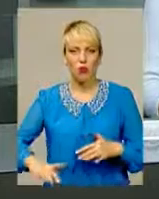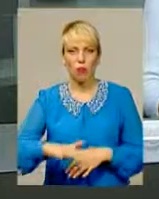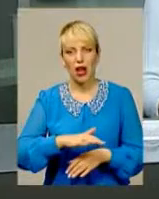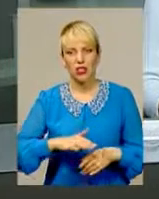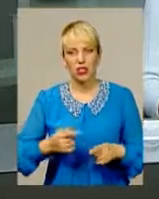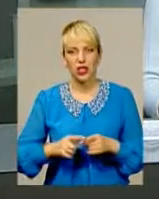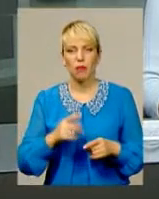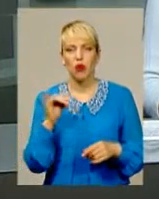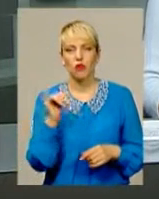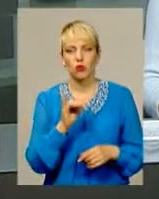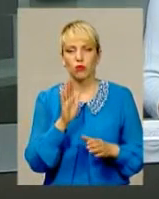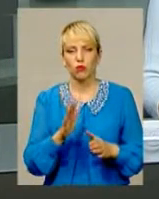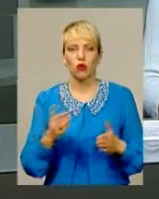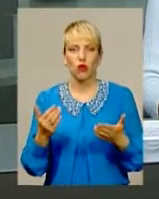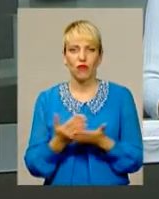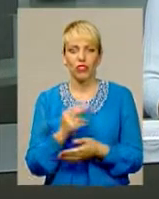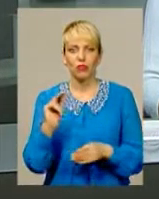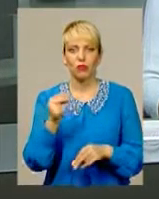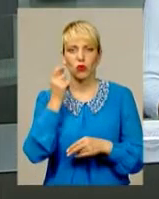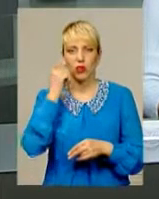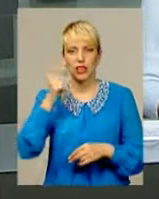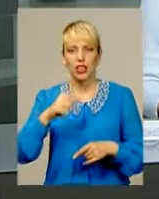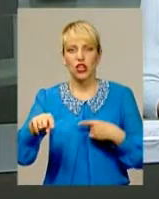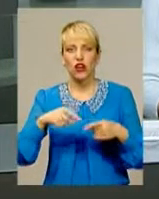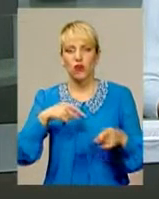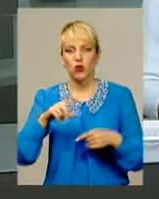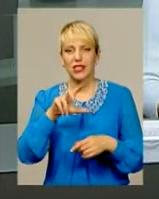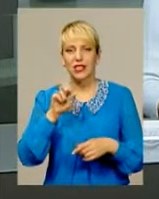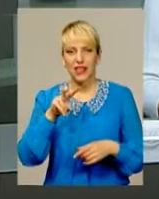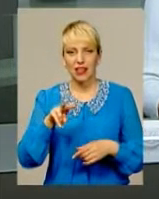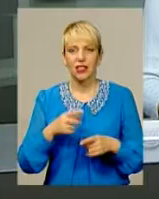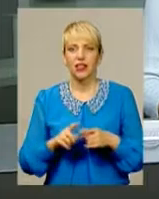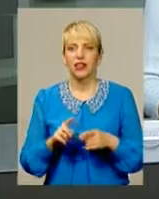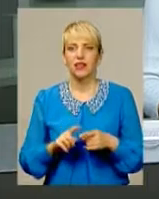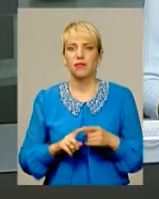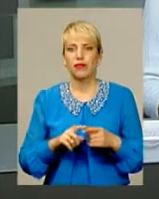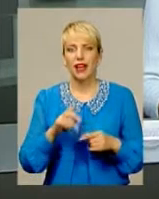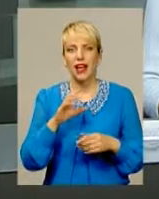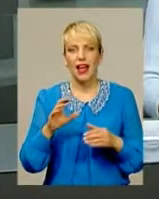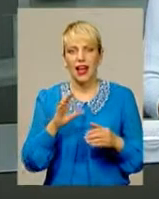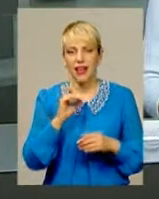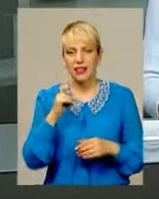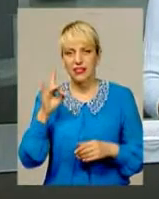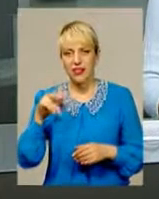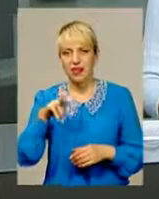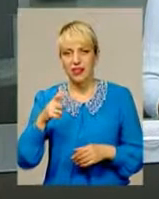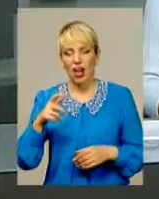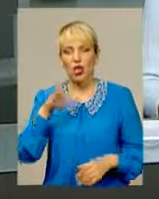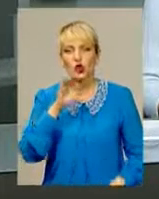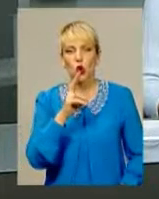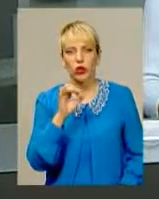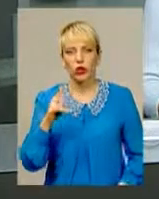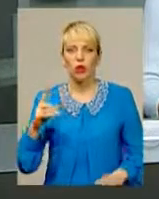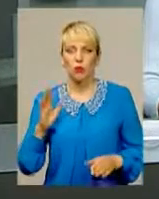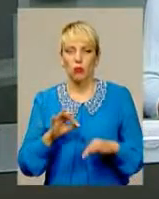У суботу стартує новий чемпіонат України з футзалу серед команд екстра-ліги. Хмельницький «Сокіл» проведе свій перший матч